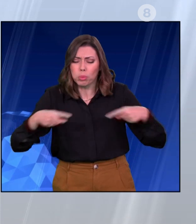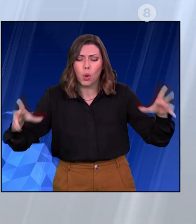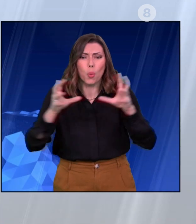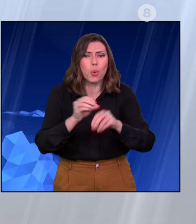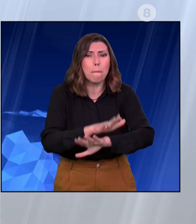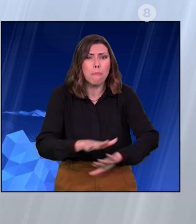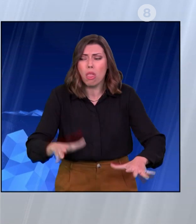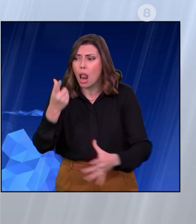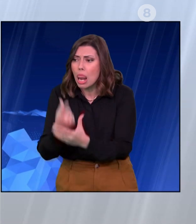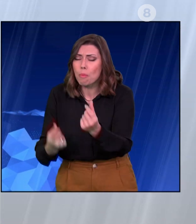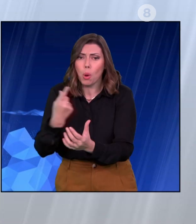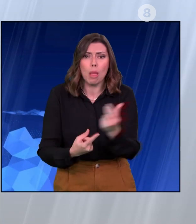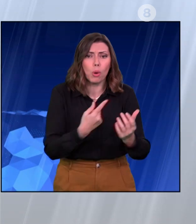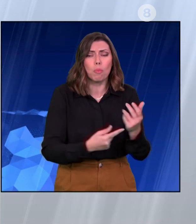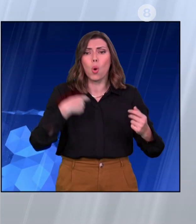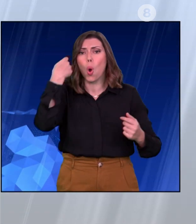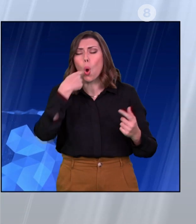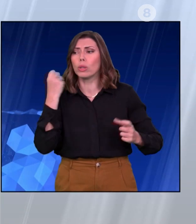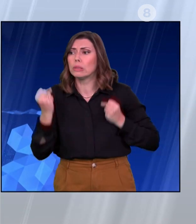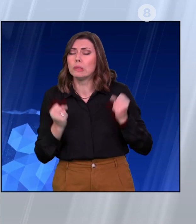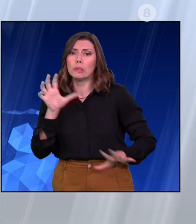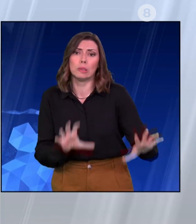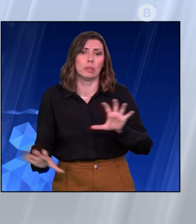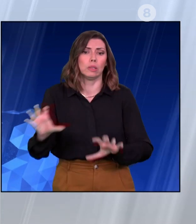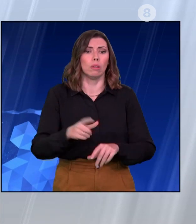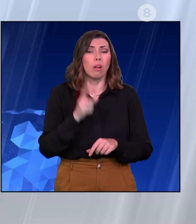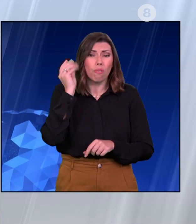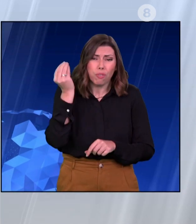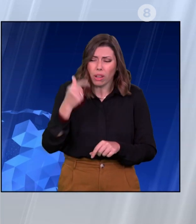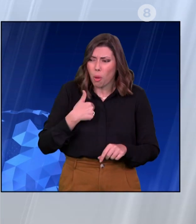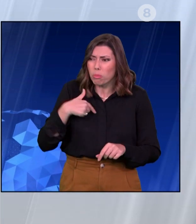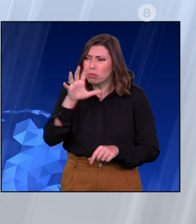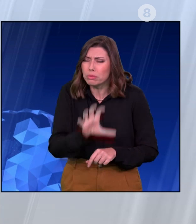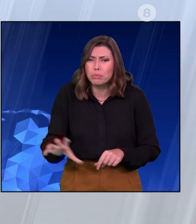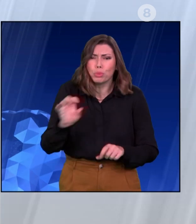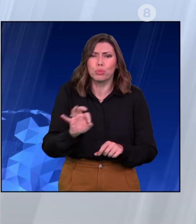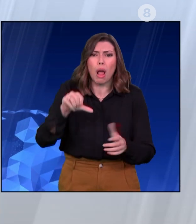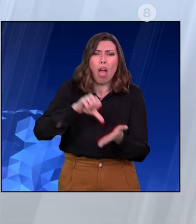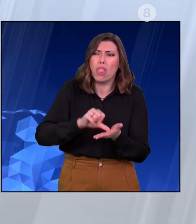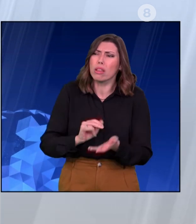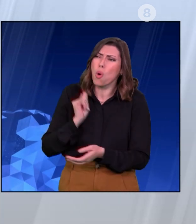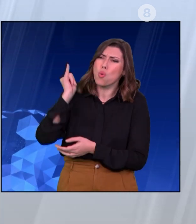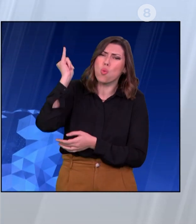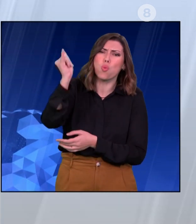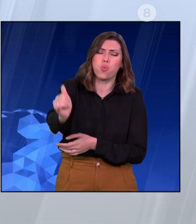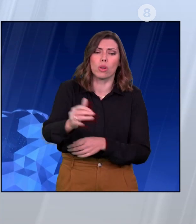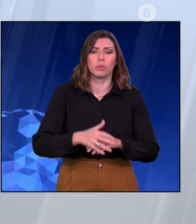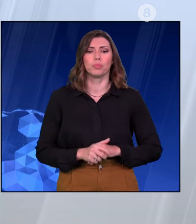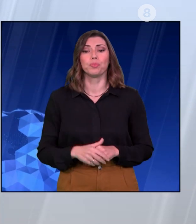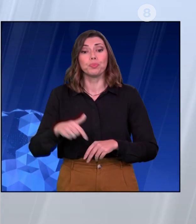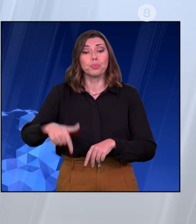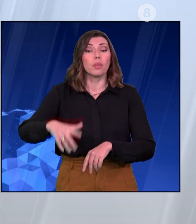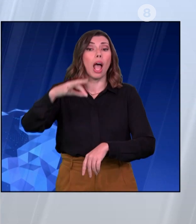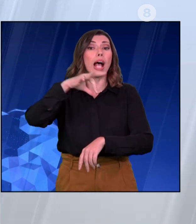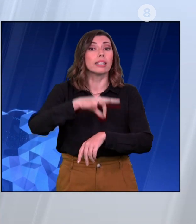φαρμακοποιούς. Σκεφτείτε ότι εμείς έχουμε φτάσει στο σημείο να αναζητούμε φάρμακα στην άλλη άκρια της Αθήνας. Ο αριθμός των ασθενών πάντως που λαμβάνουν αντιδικά